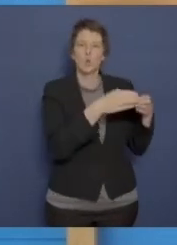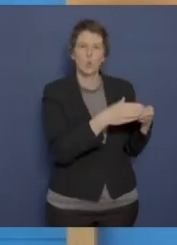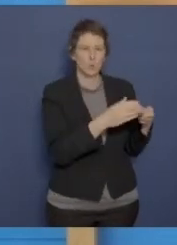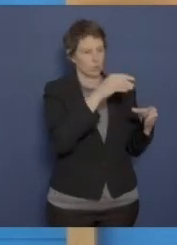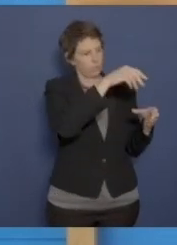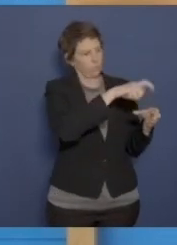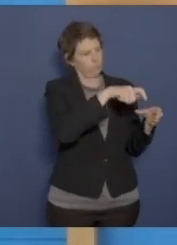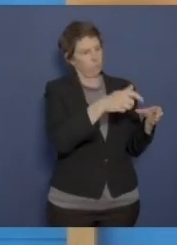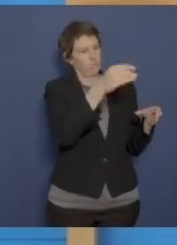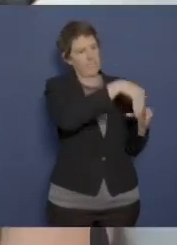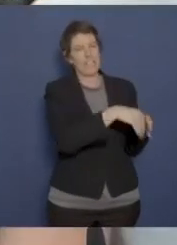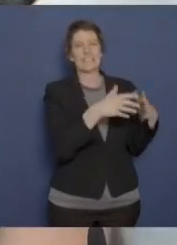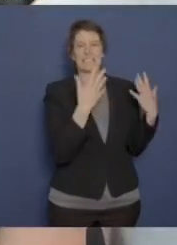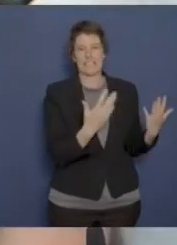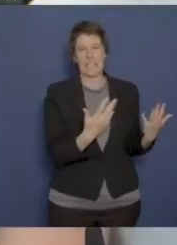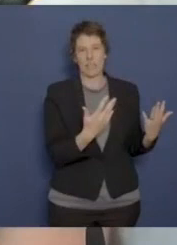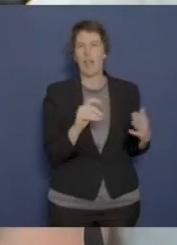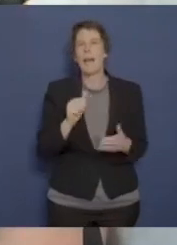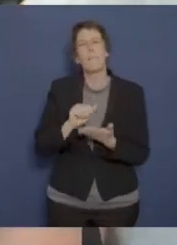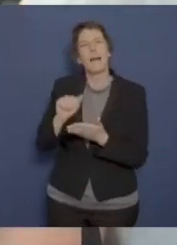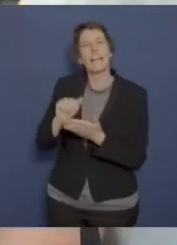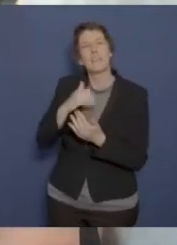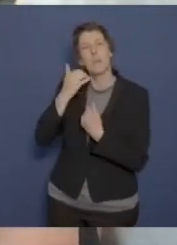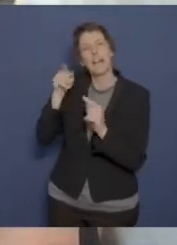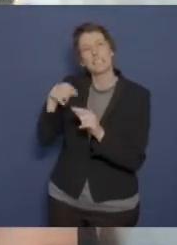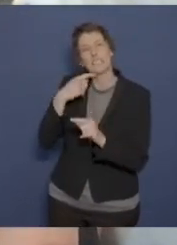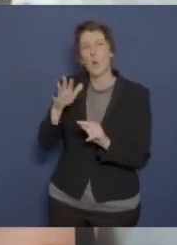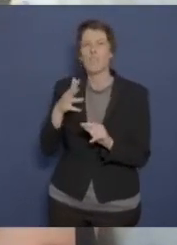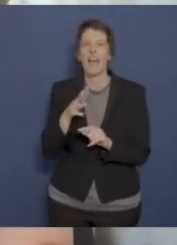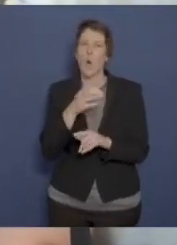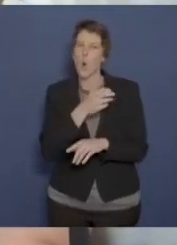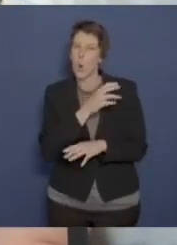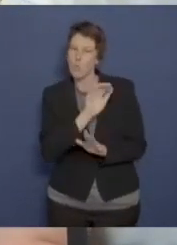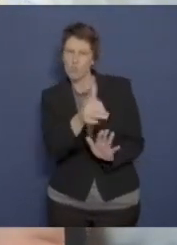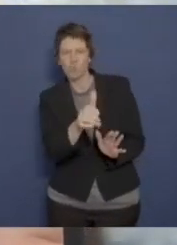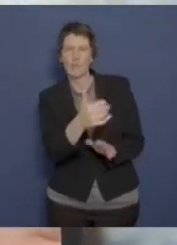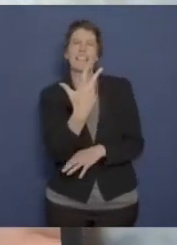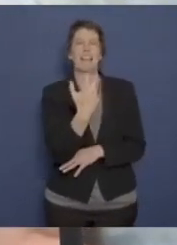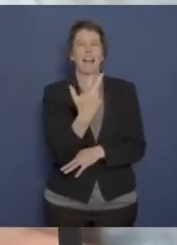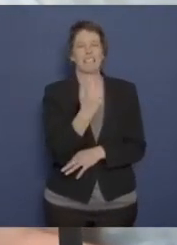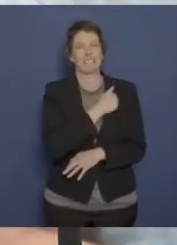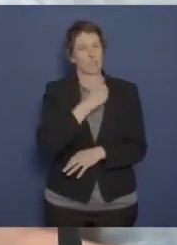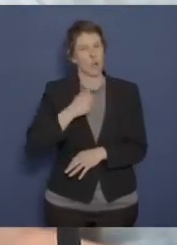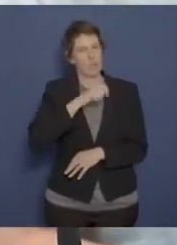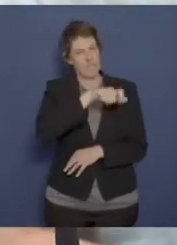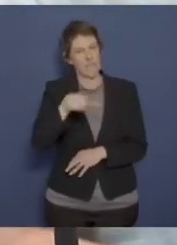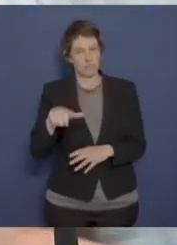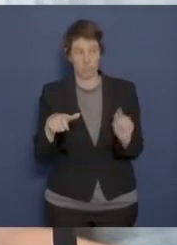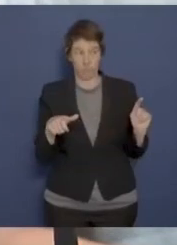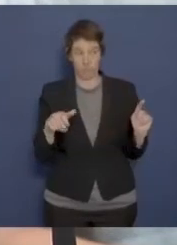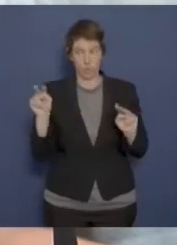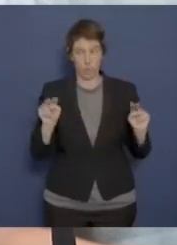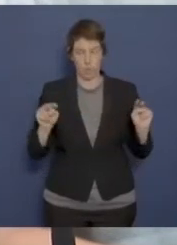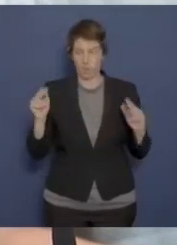zehn Soldatinnen und Soldaten. In Presseberichten heißt es, es seien gut 30 Soldatinnen und Soldaten. Das ist ein manifester Unterschied.